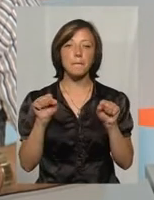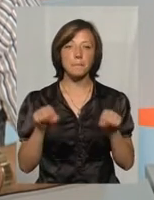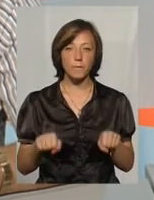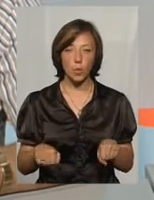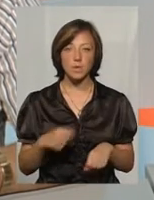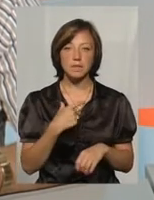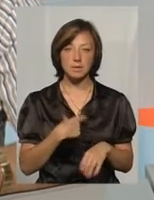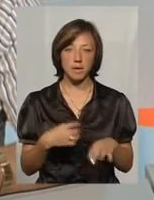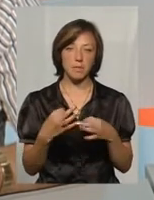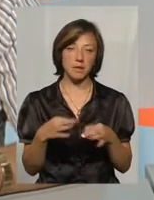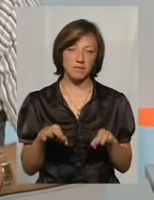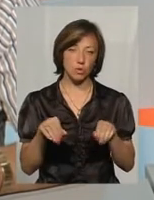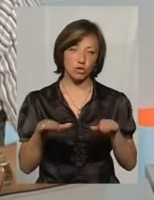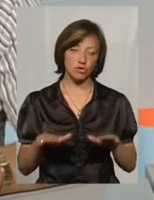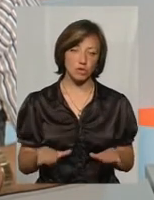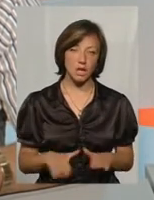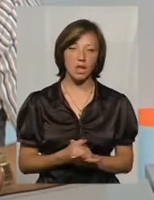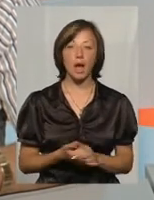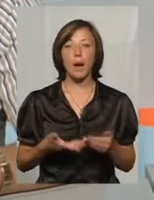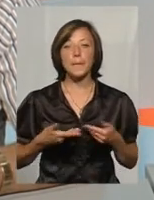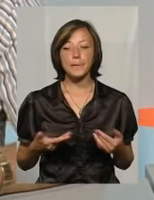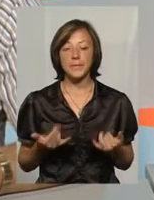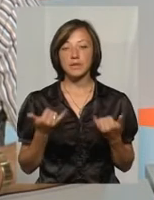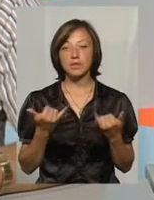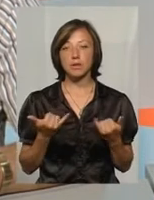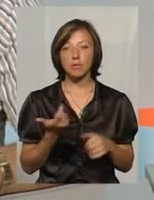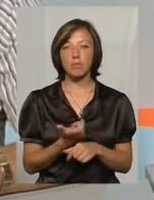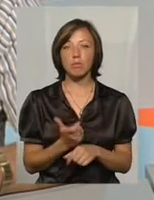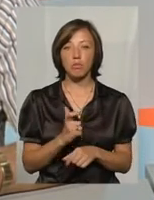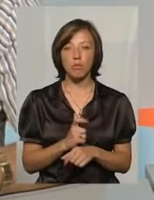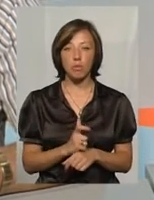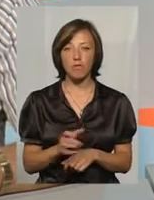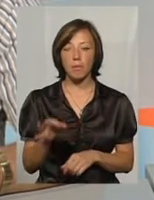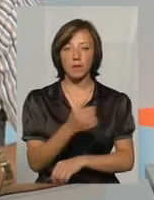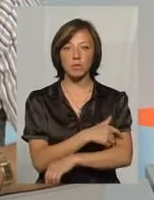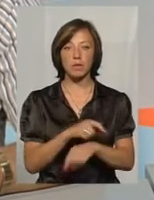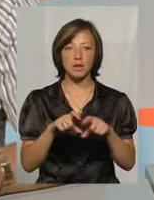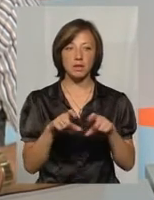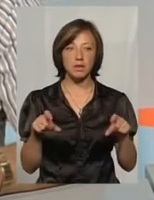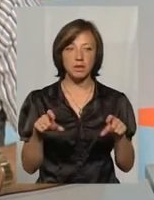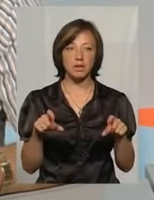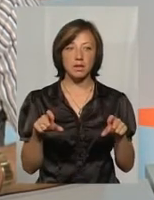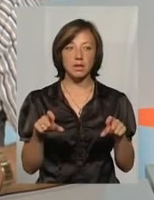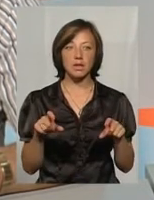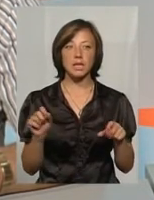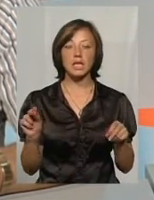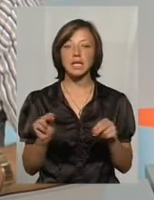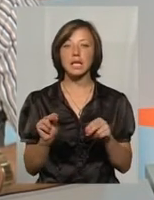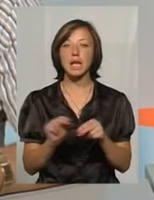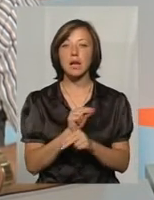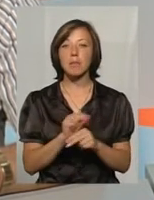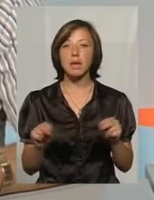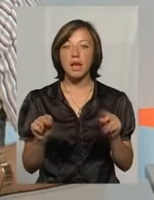може для себе решити. Ми ж зараз все більше в областной больниці становимося терапією реанимаціонною,